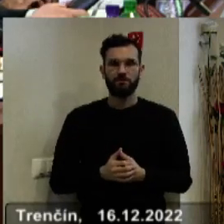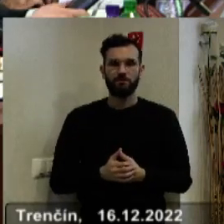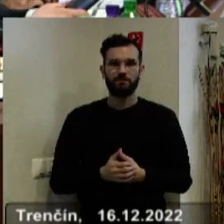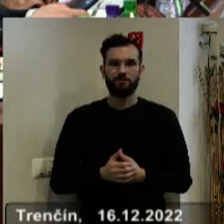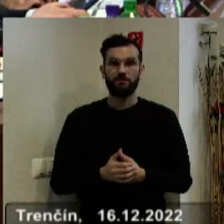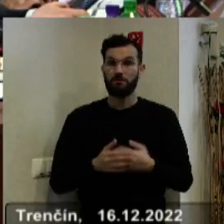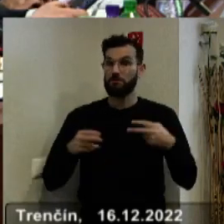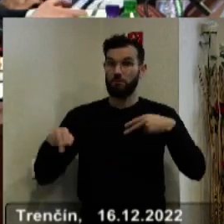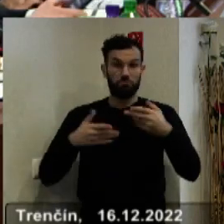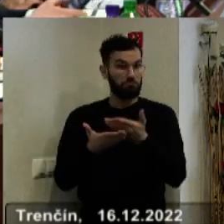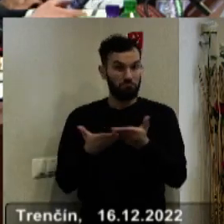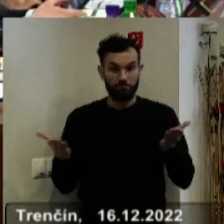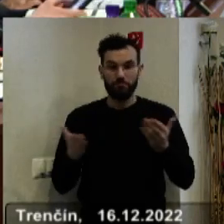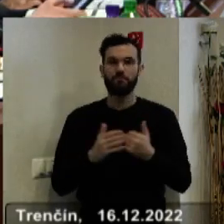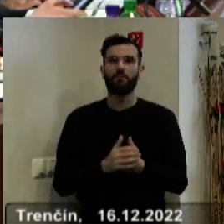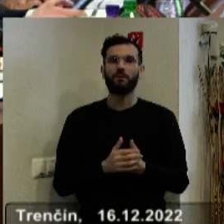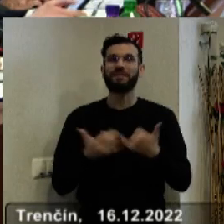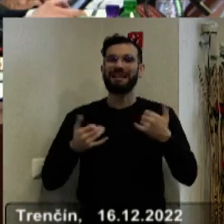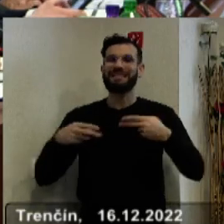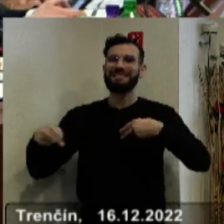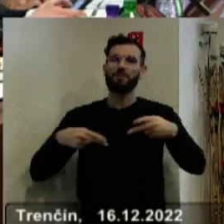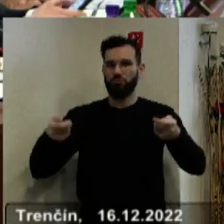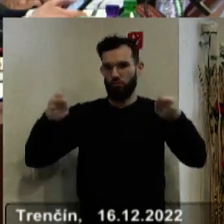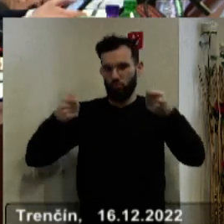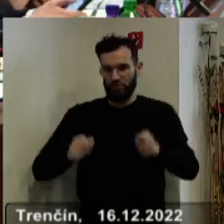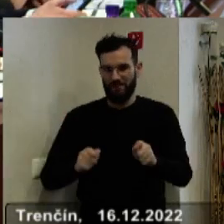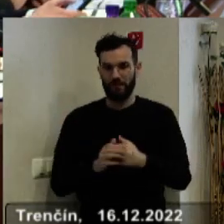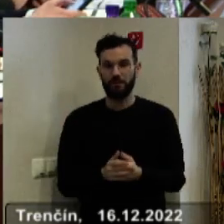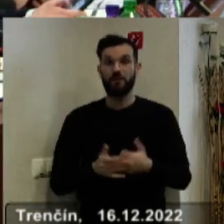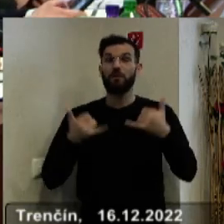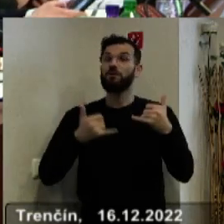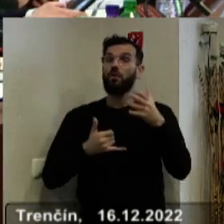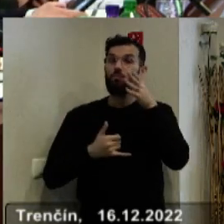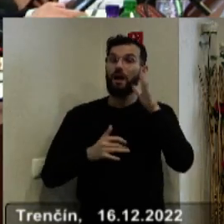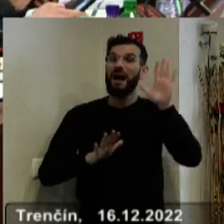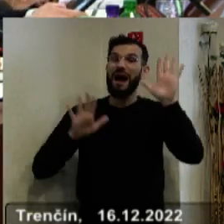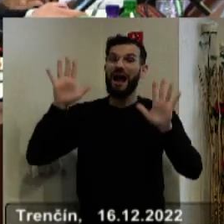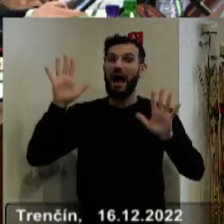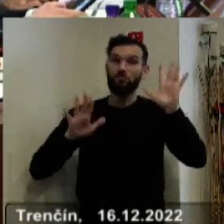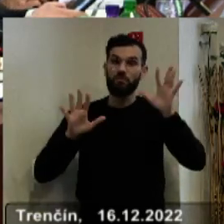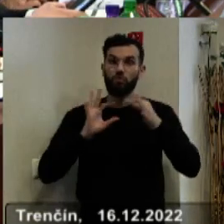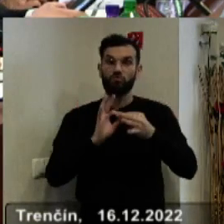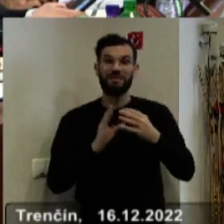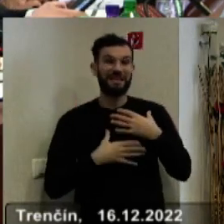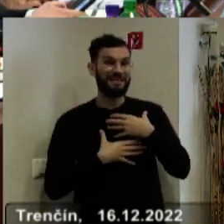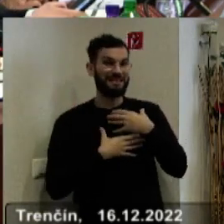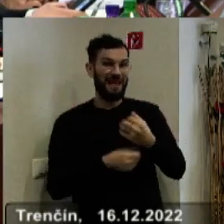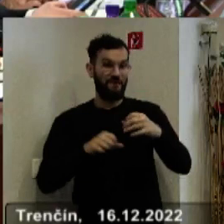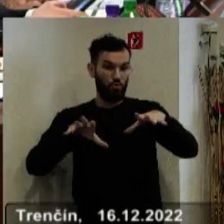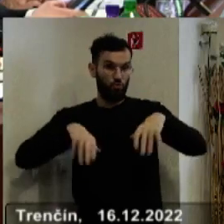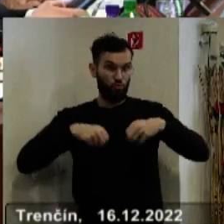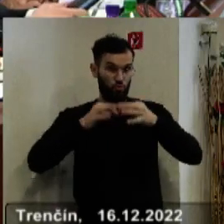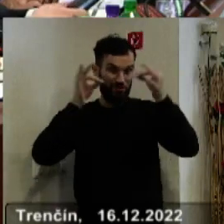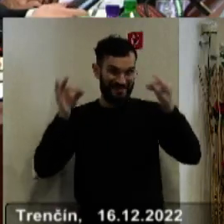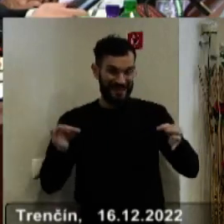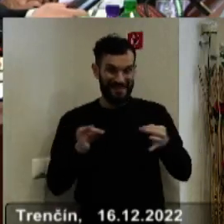Tak nikto, uzatvorím, možno zhlási sa do diskusie a budeme hlasovať o návrhu znesenia, ktoré je pod